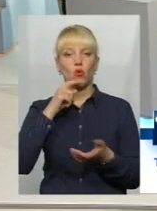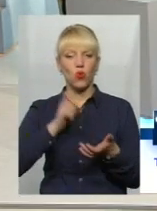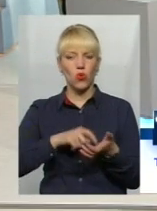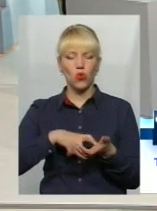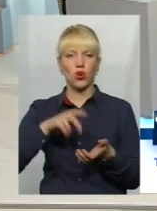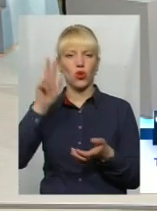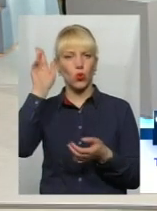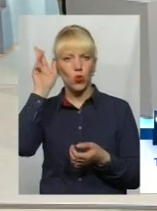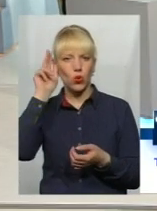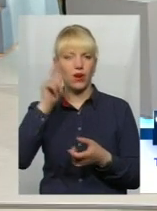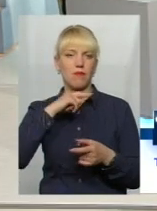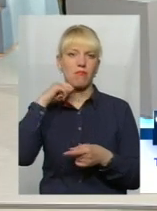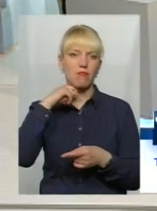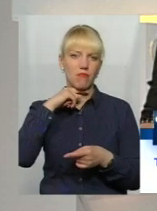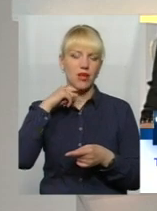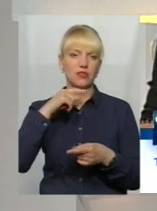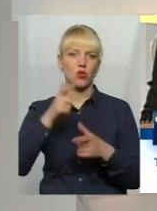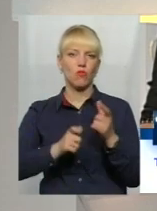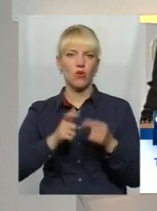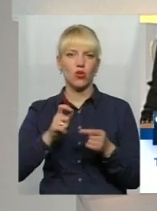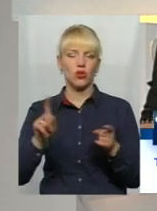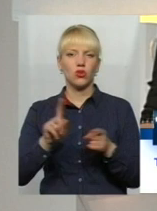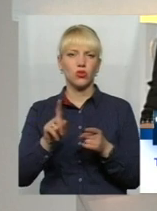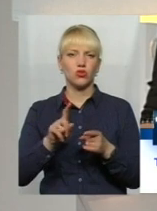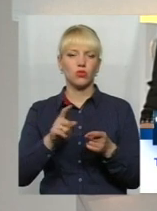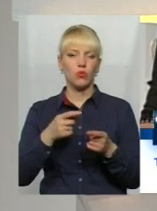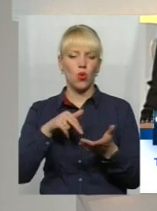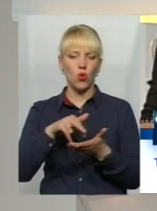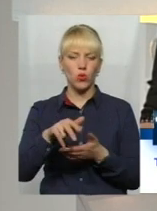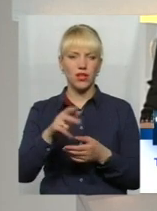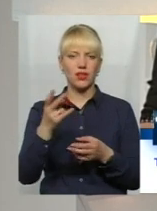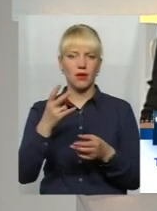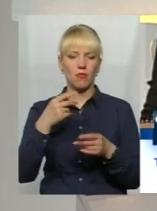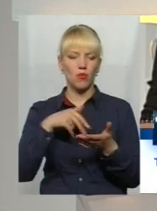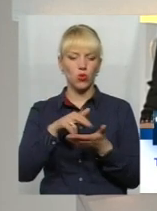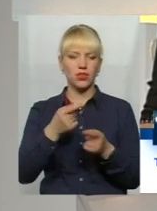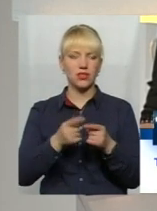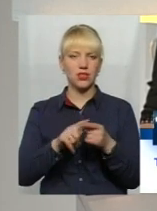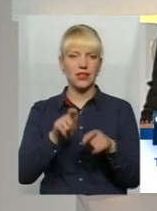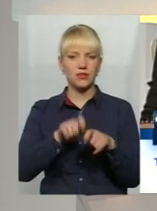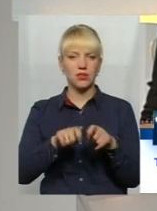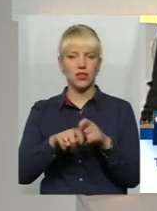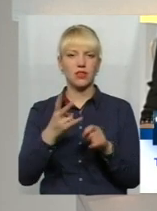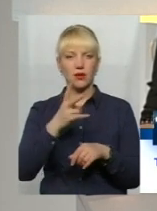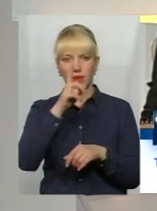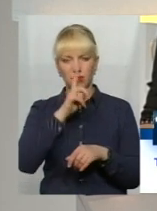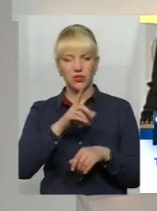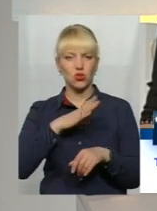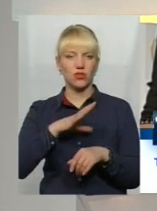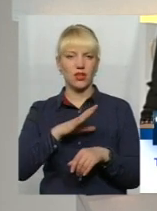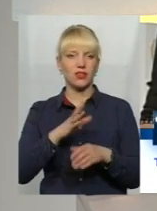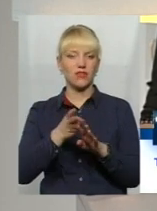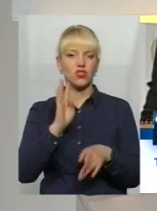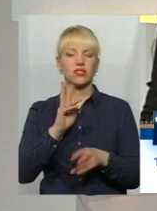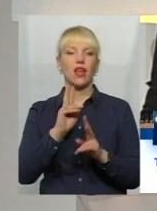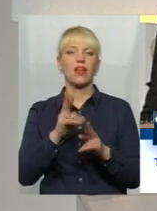'ясо, молоко, щоб людині пройти цю експортизу, треба місць стояти в черзі. І як тоді тим людям